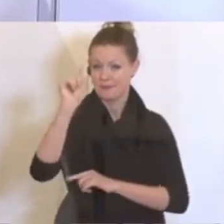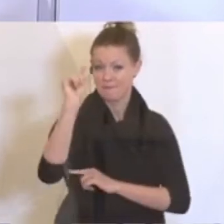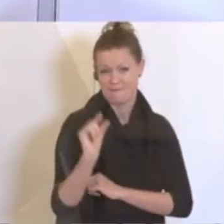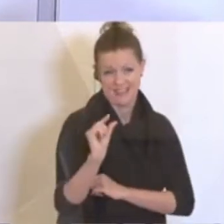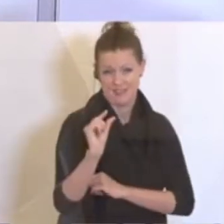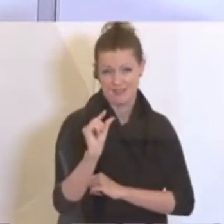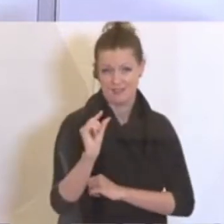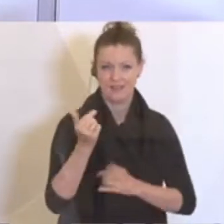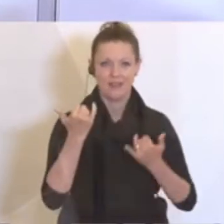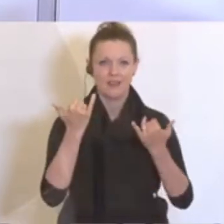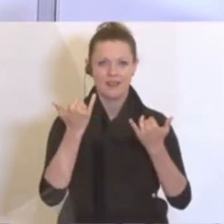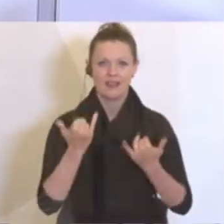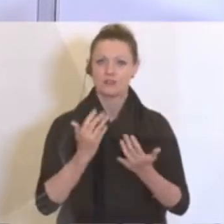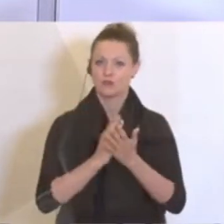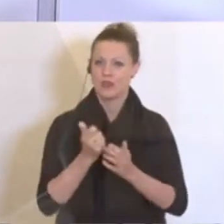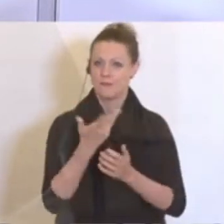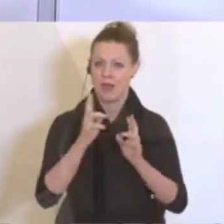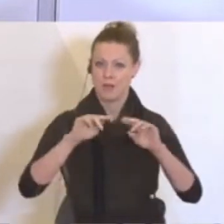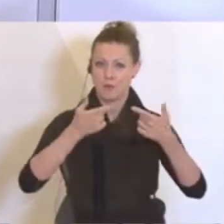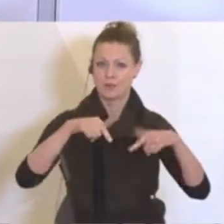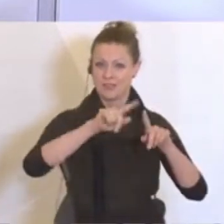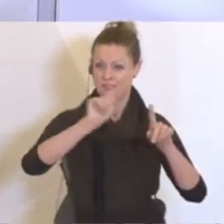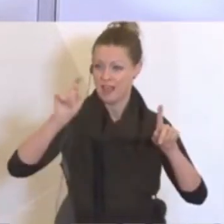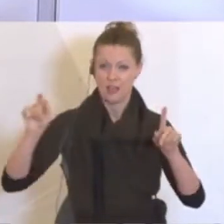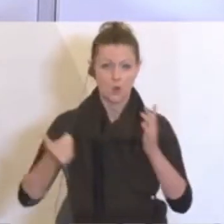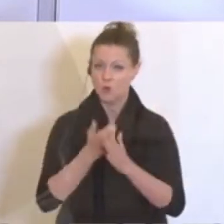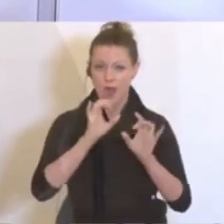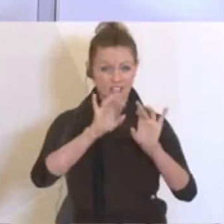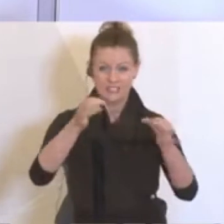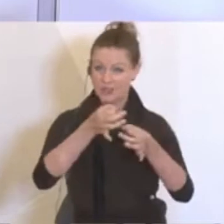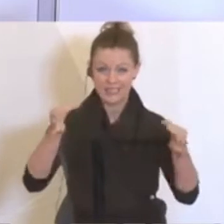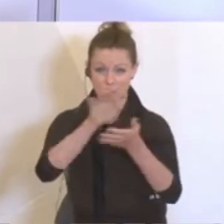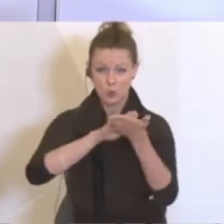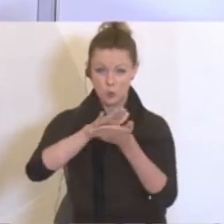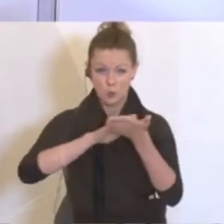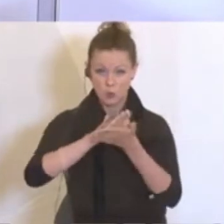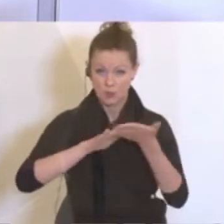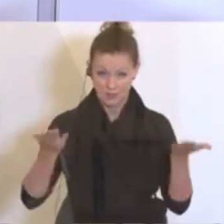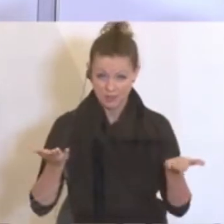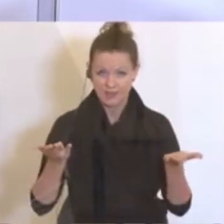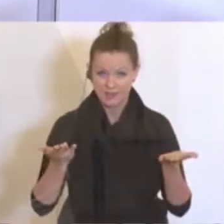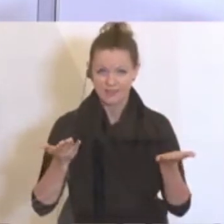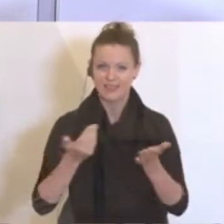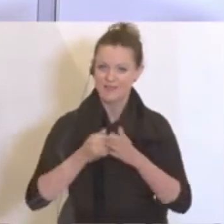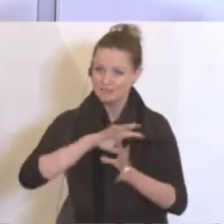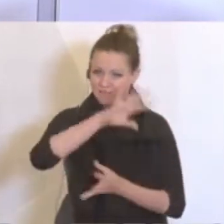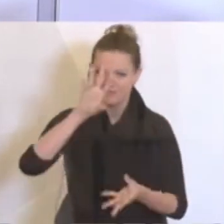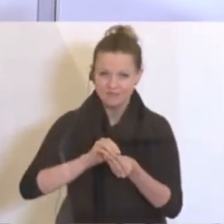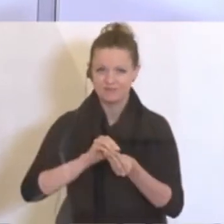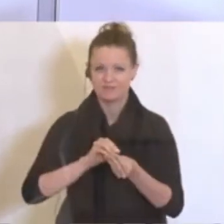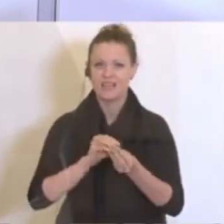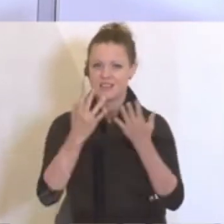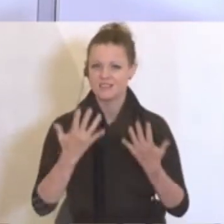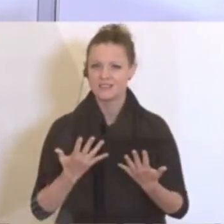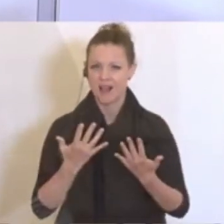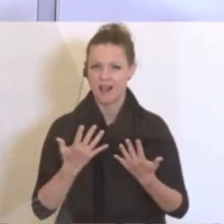mittlerweile mehrere Bundesländer, wo es gar keine Neuansteckungen mehr gibt und in Summe eine Zahl